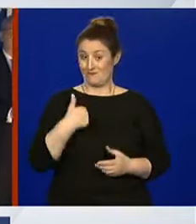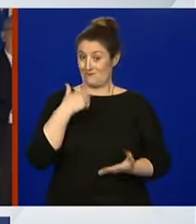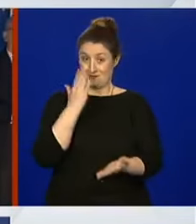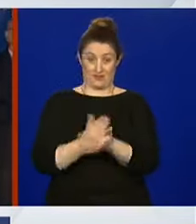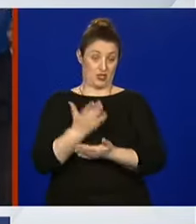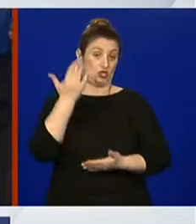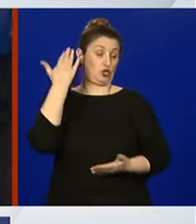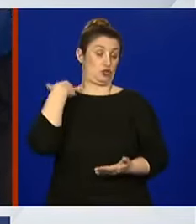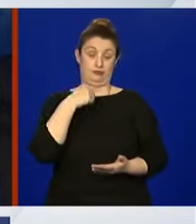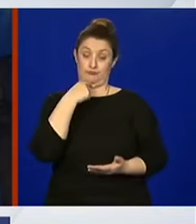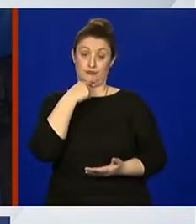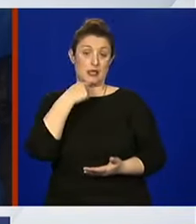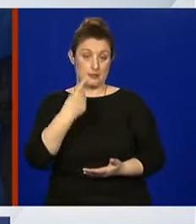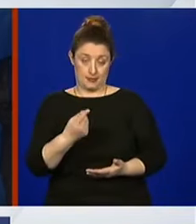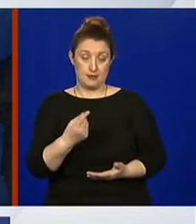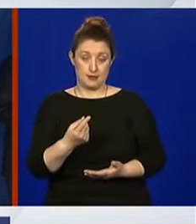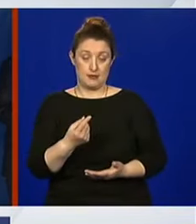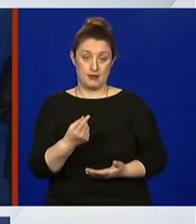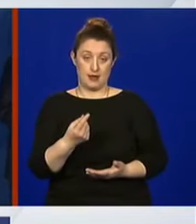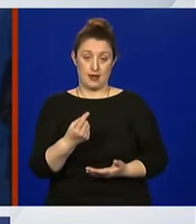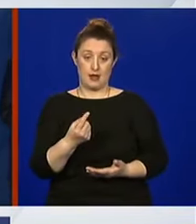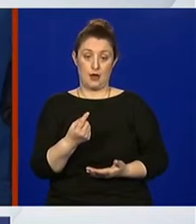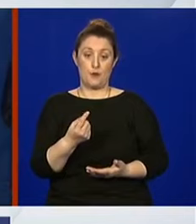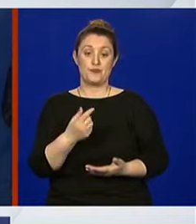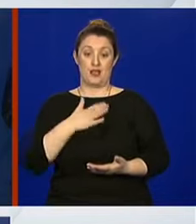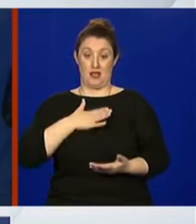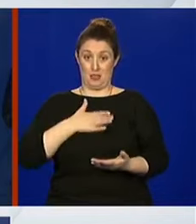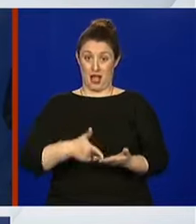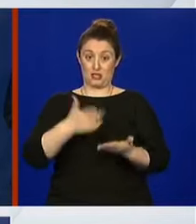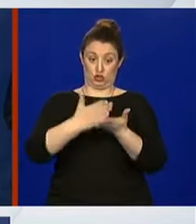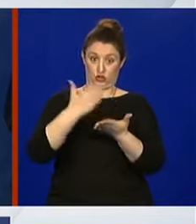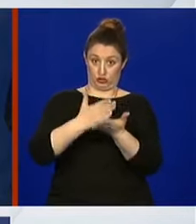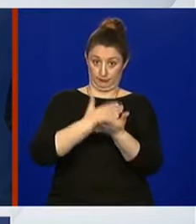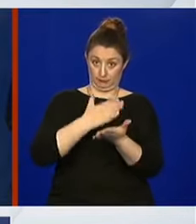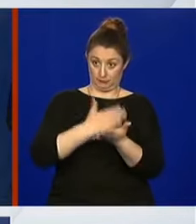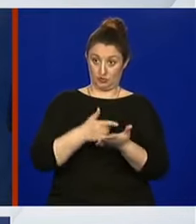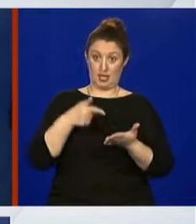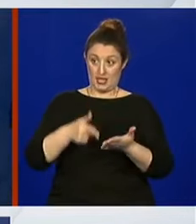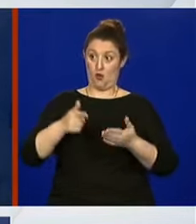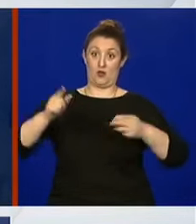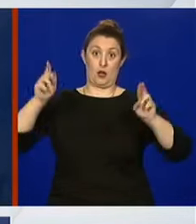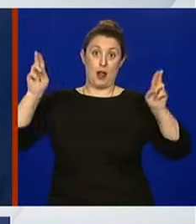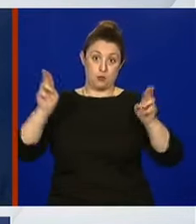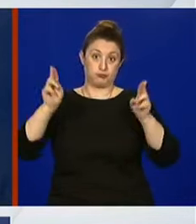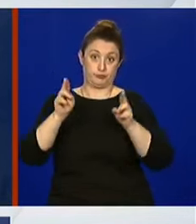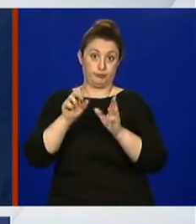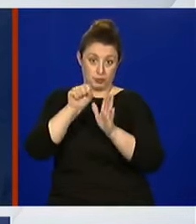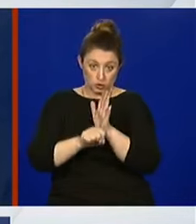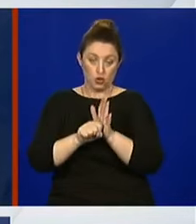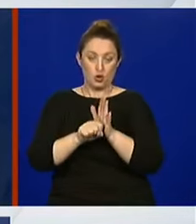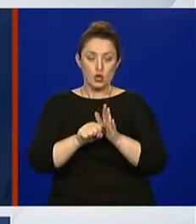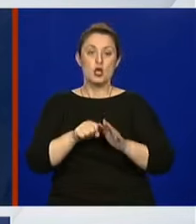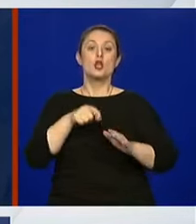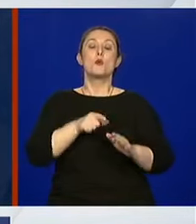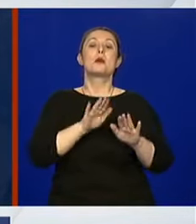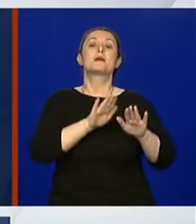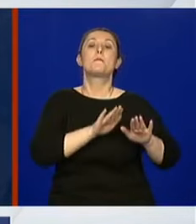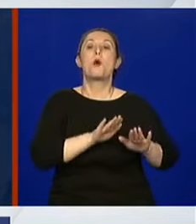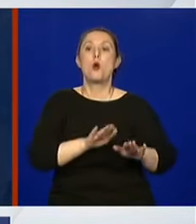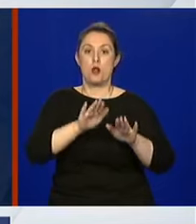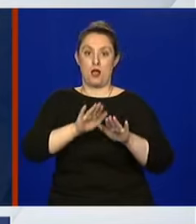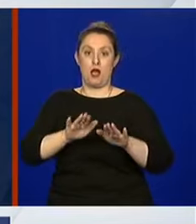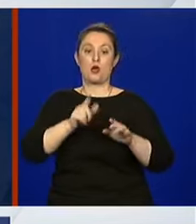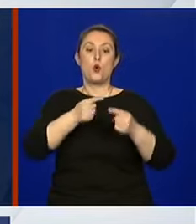ove naše mjere popuštanja trebaju biti uvedene polako i fazno.